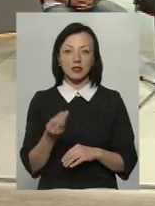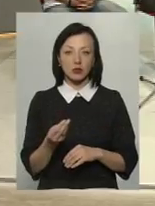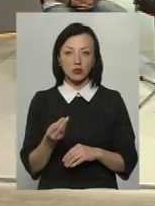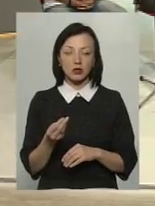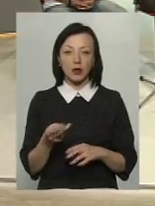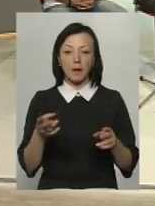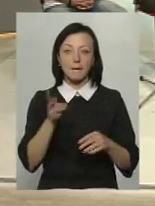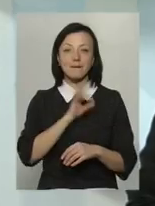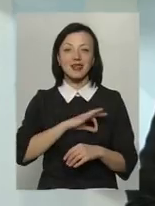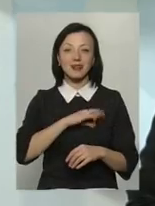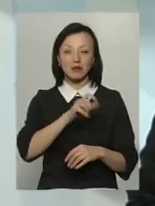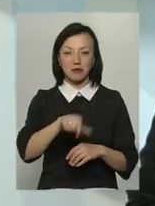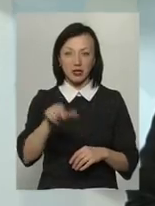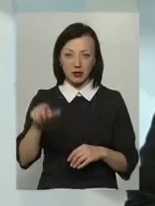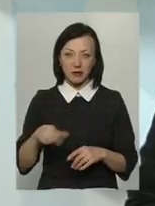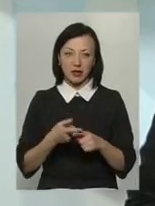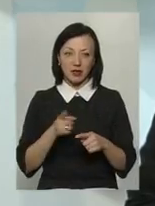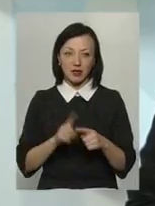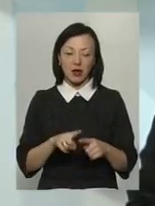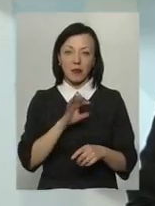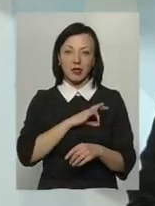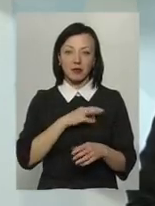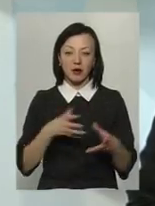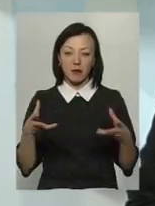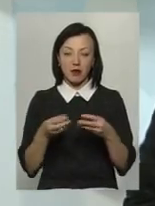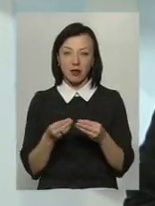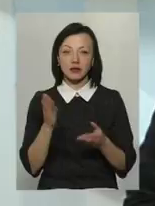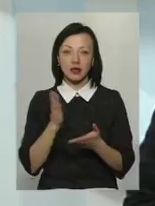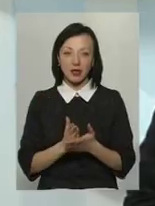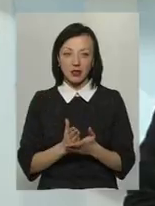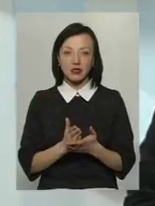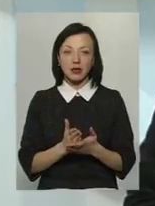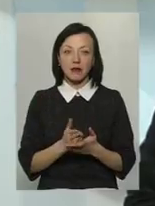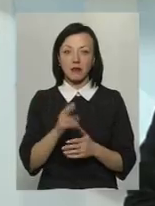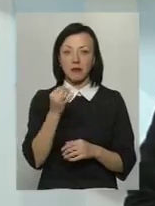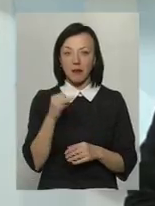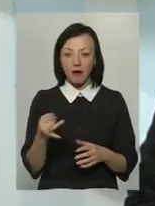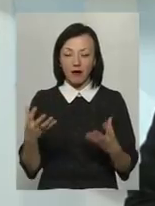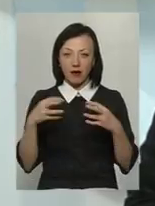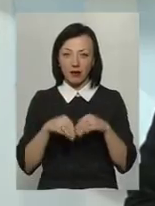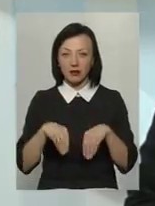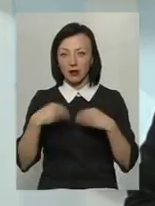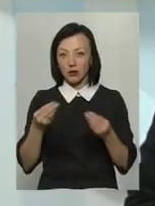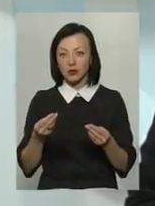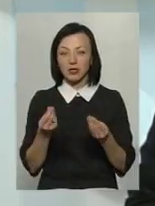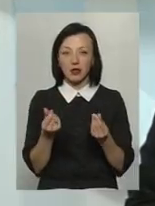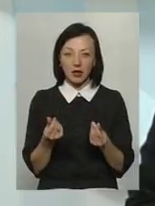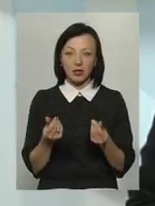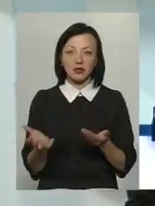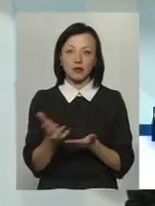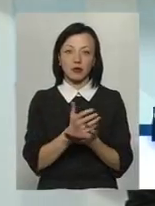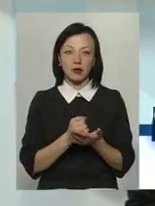потребителями. Тобто це потребітельська кооперація, коли є паї якісь, даються гроші,